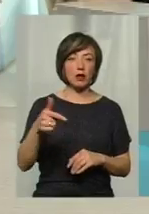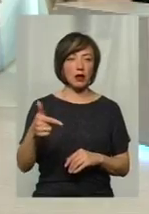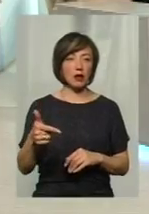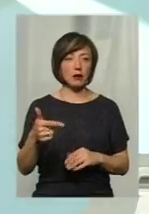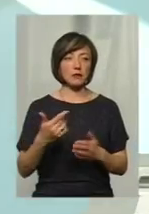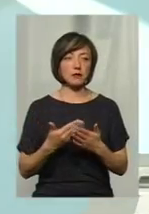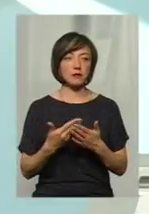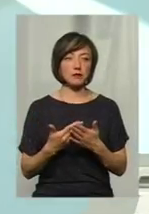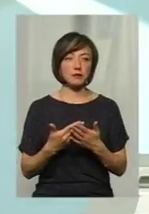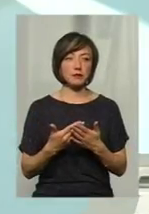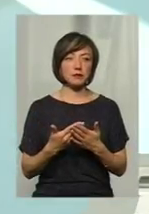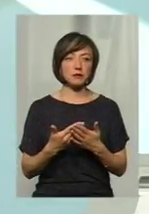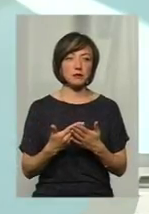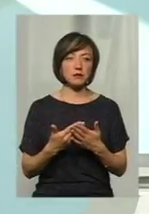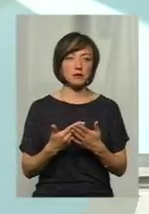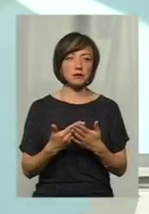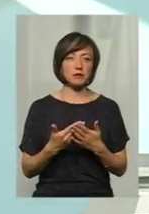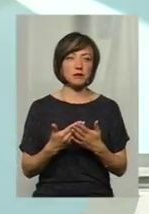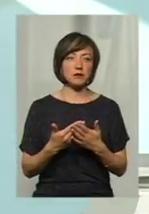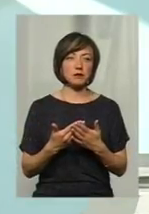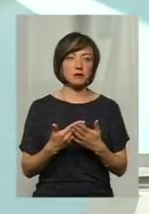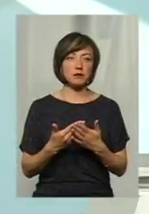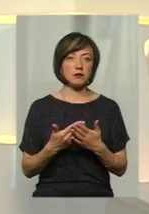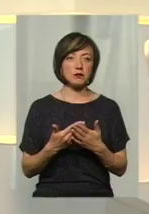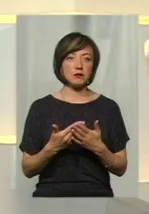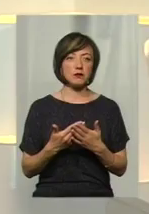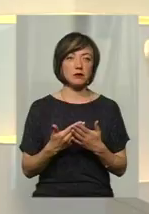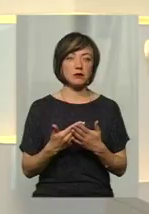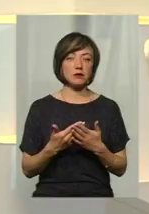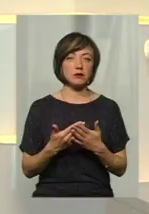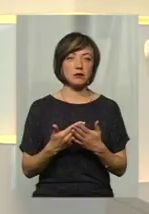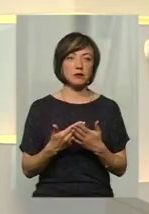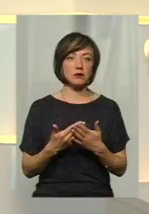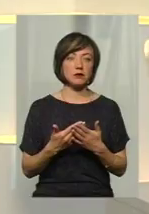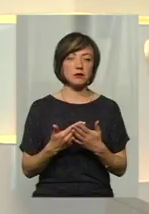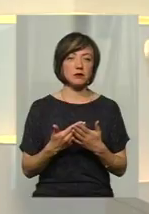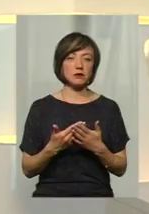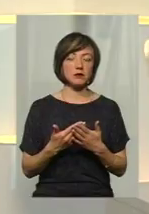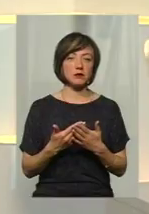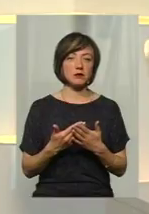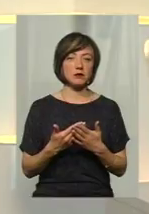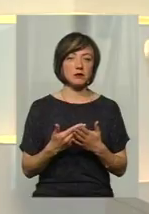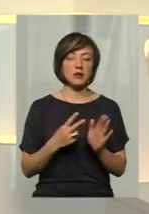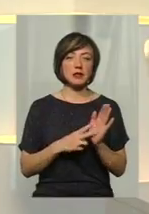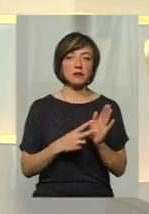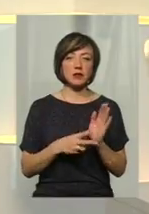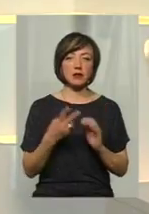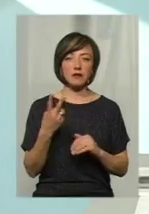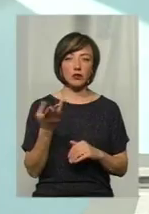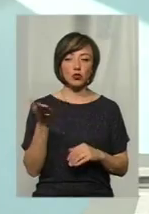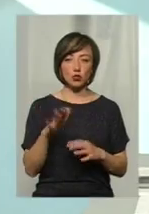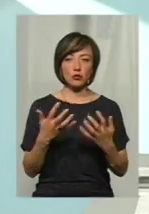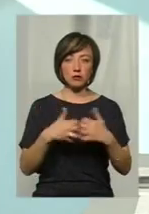ми плануємо закупити 72 таких